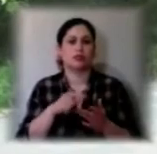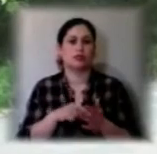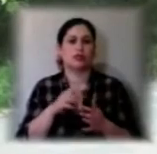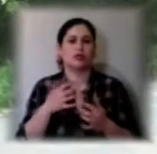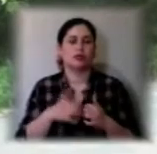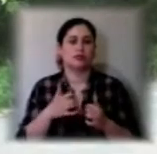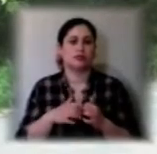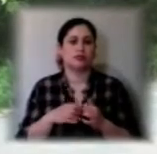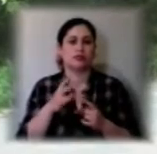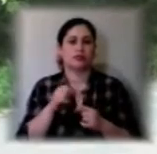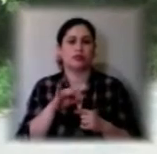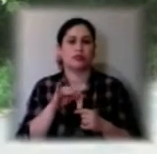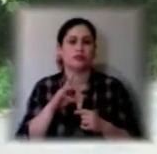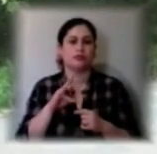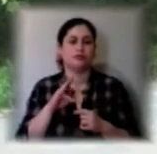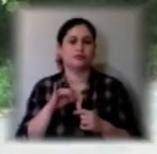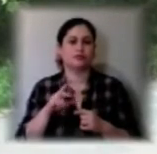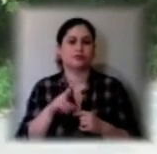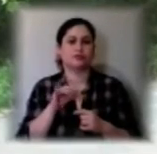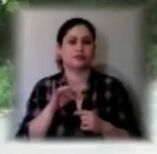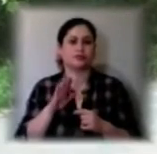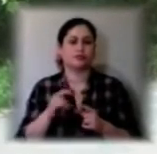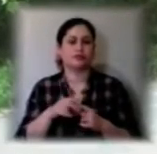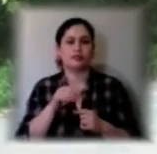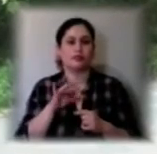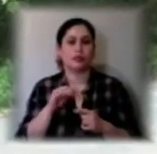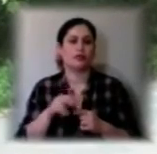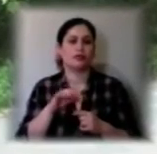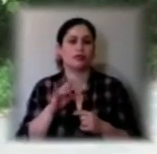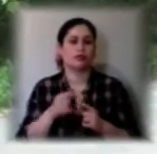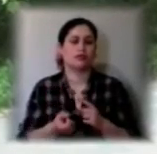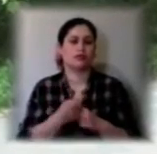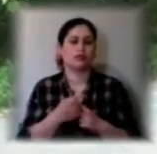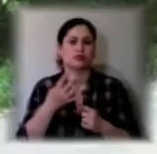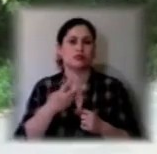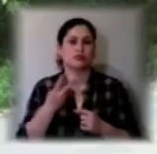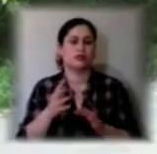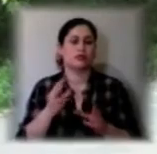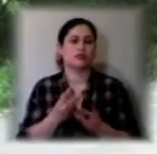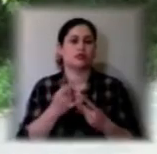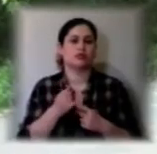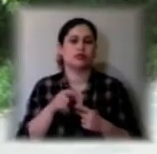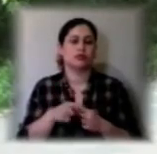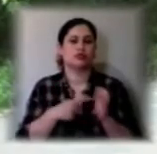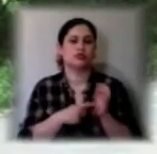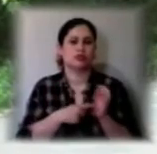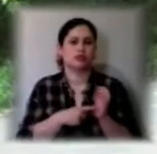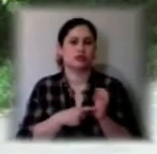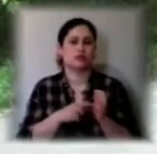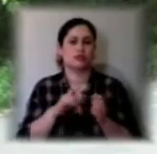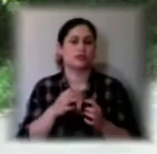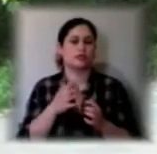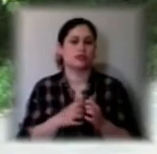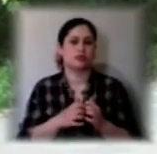на дачних кооперативах та присадибних ділянках виникло 42 пожежі, з яких 6 безпосередньо